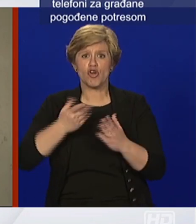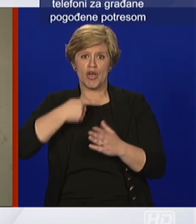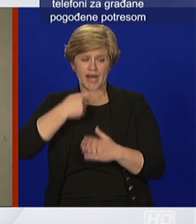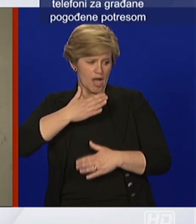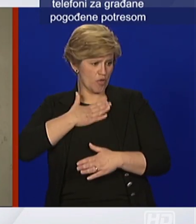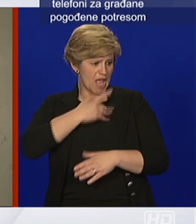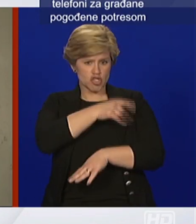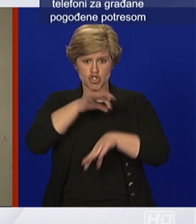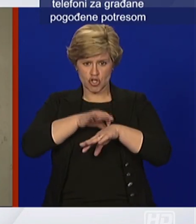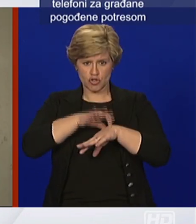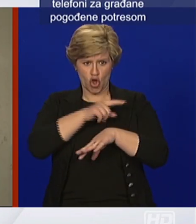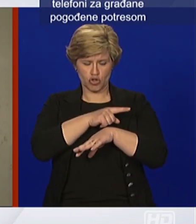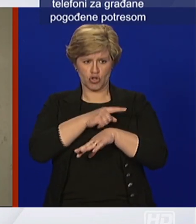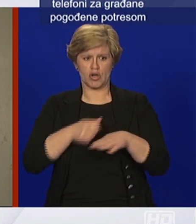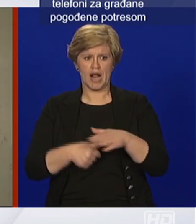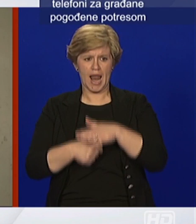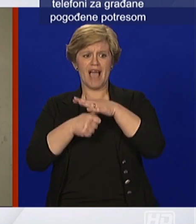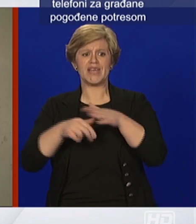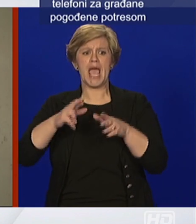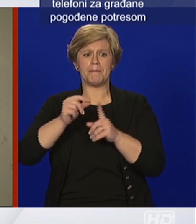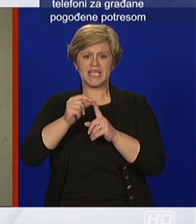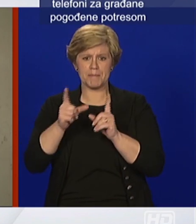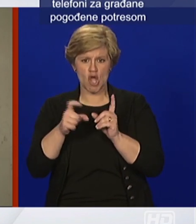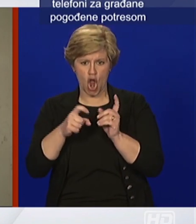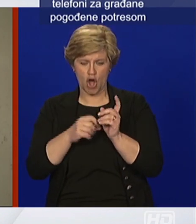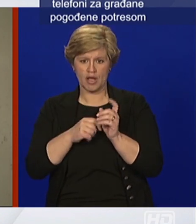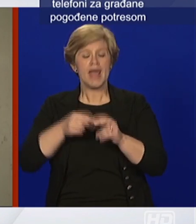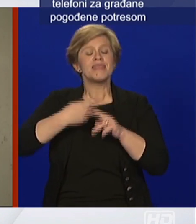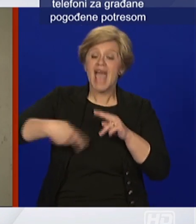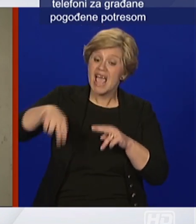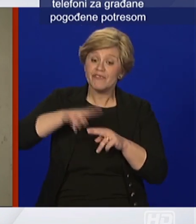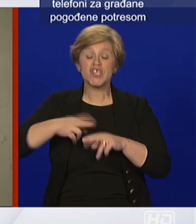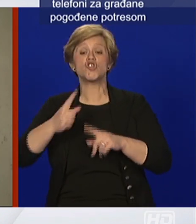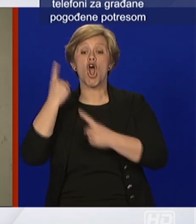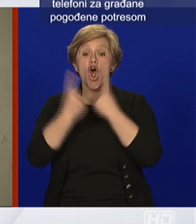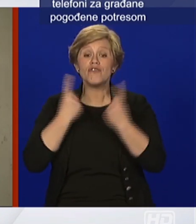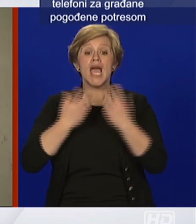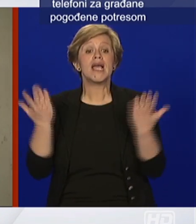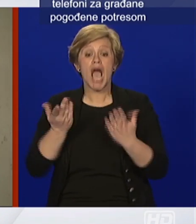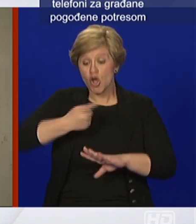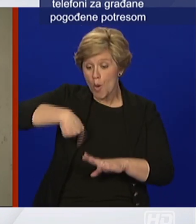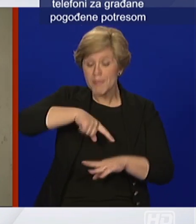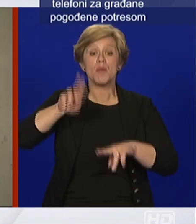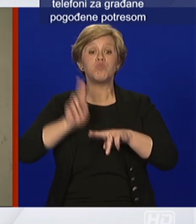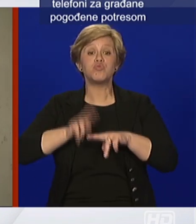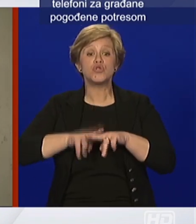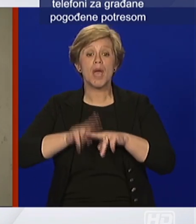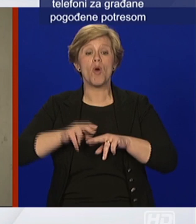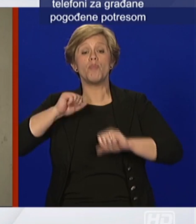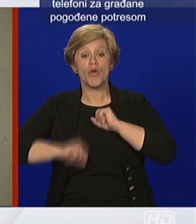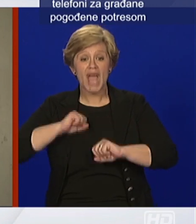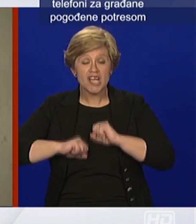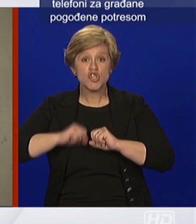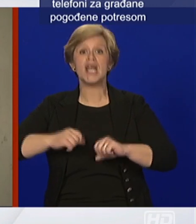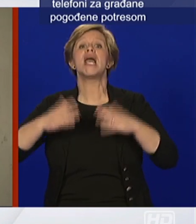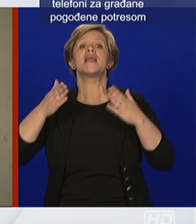najviše ovisi o svakome od nas kako se budemo ponašali tako će nam i